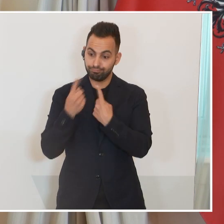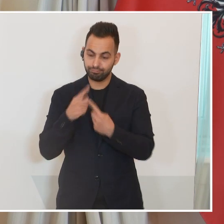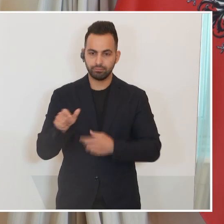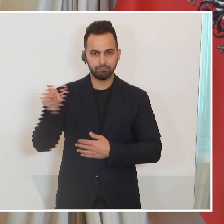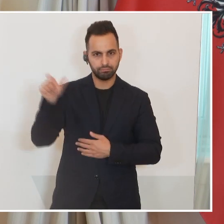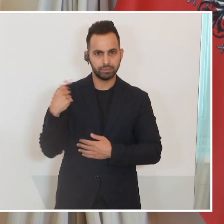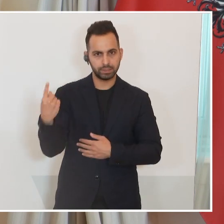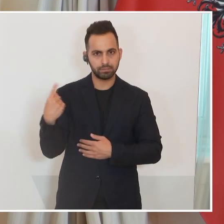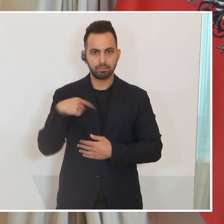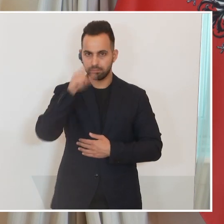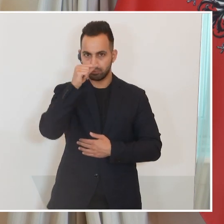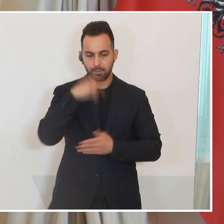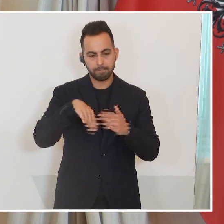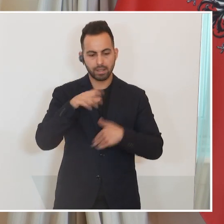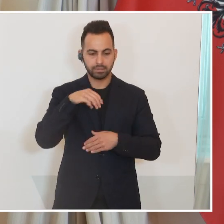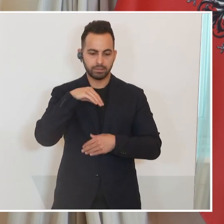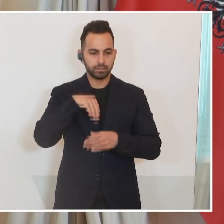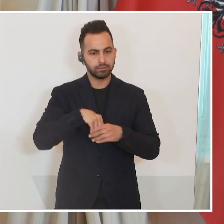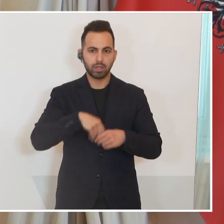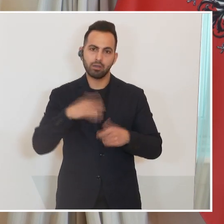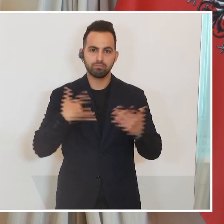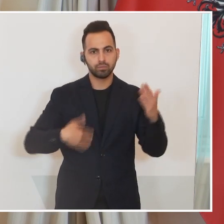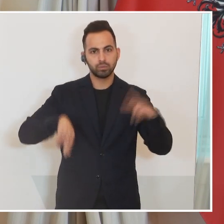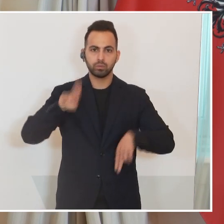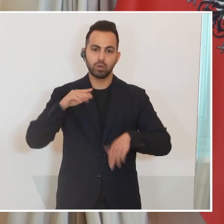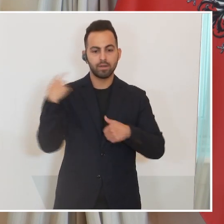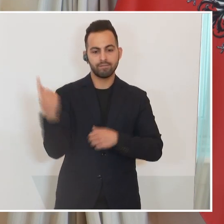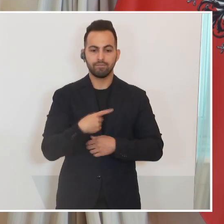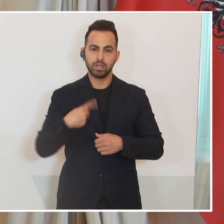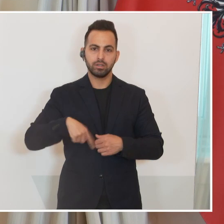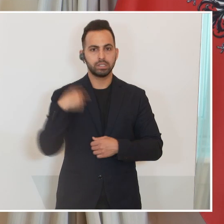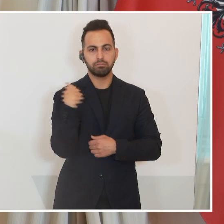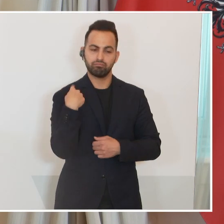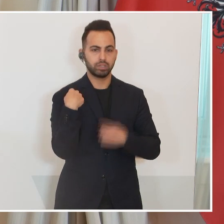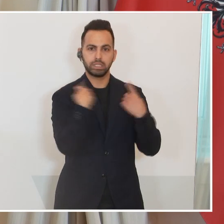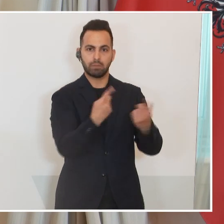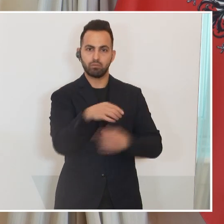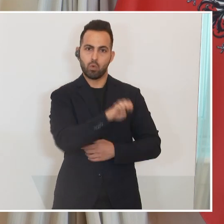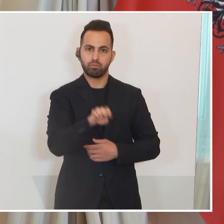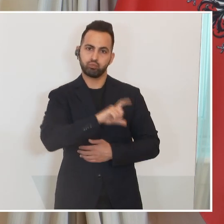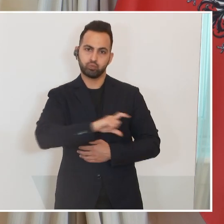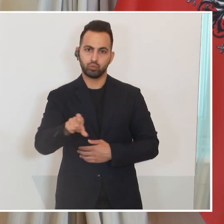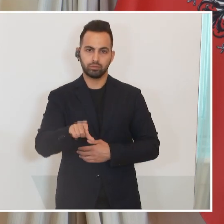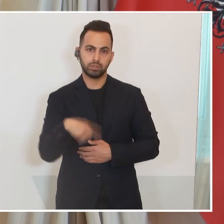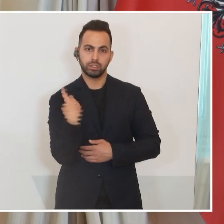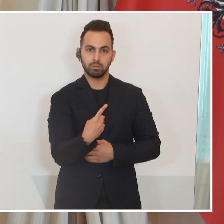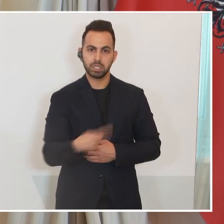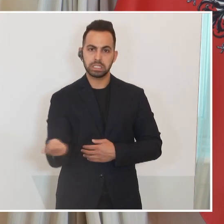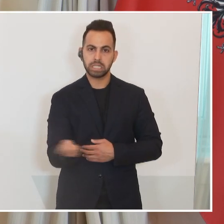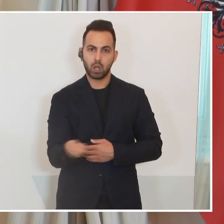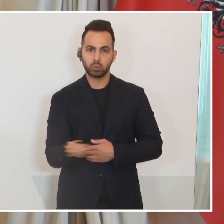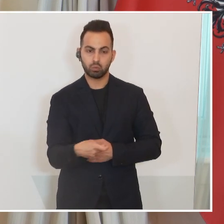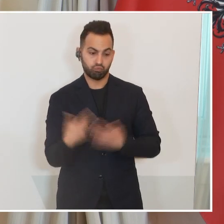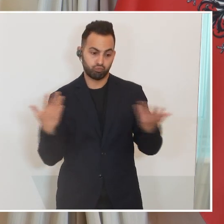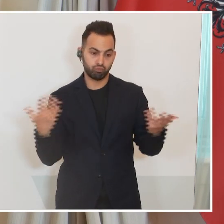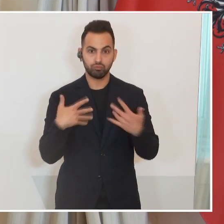dann neigt Präsident Putin auch dazu, das aufzurechnen und sagt also, wir seien ja selbst schuld als Europäer, dass wir durch die Sanktionen jetzt